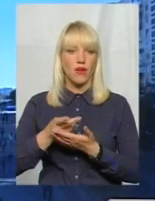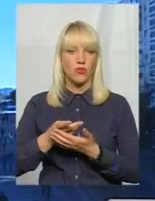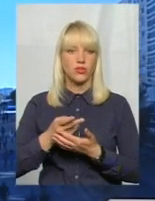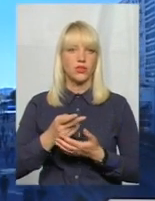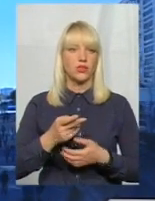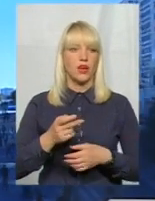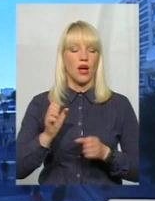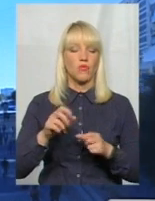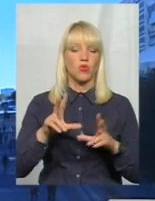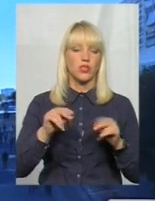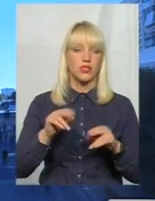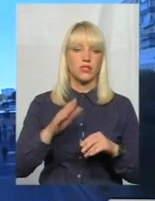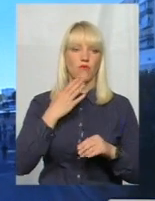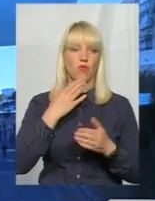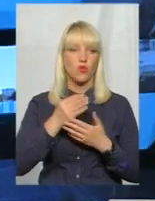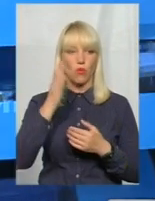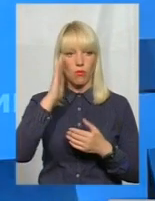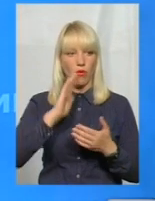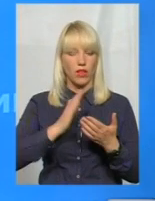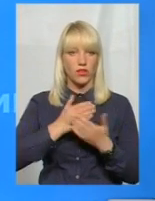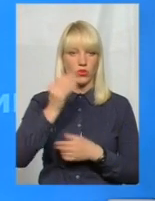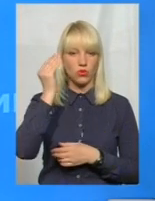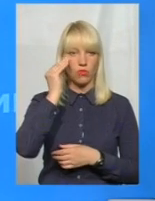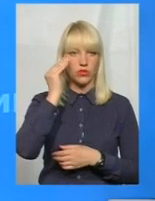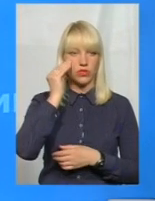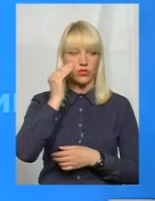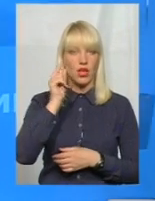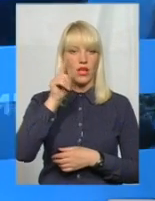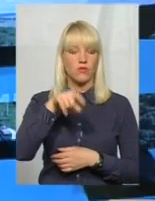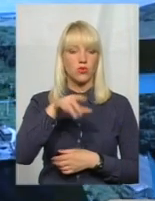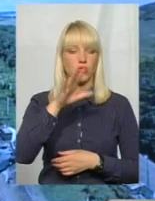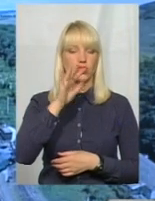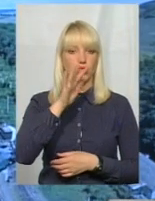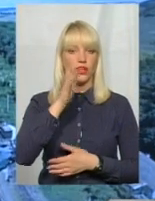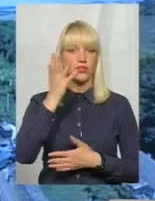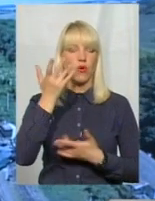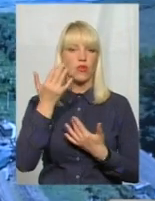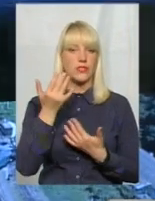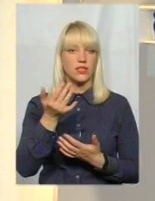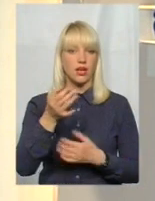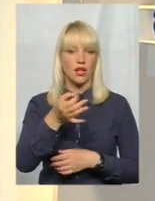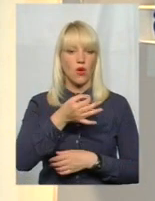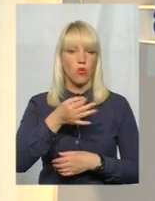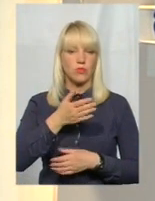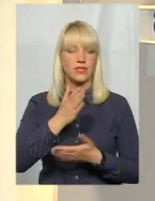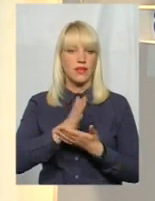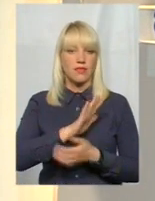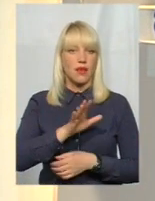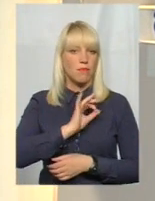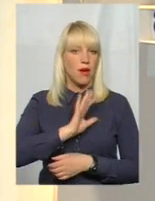щастя, свою політичну позицію. І в той же час, оскільки область не є багатою,